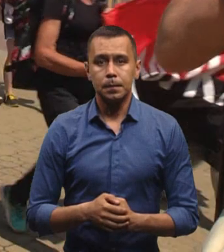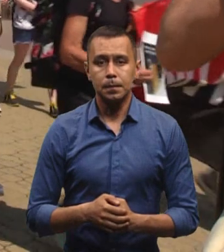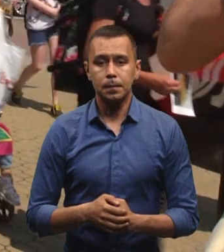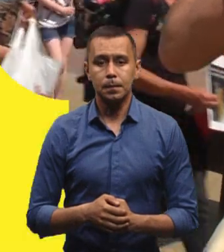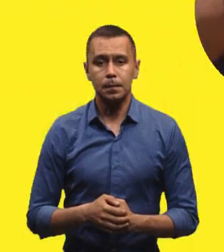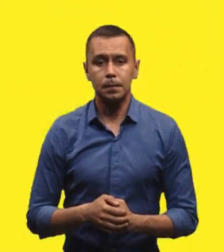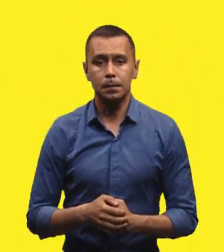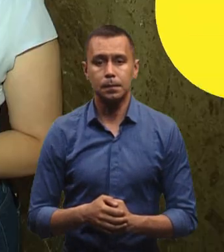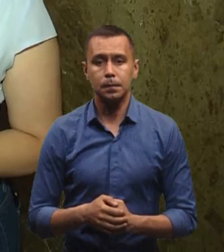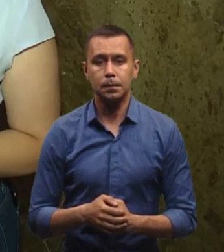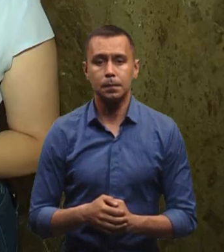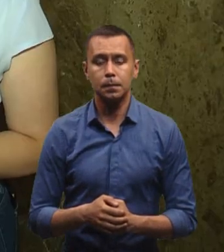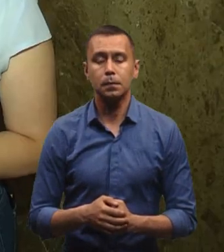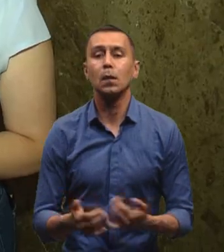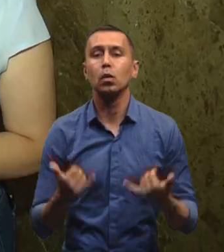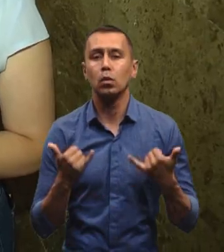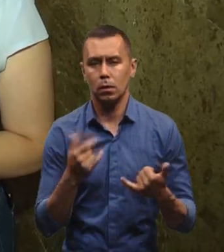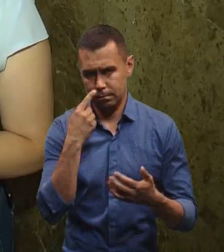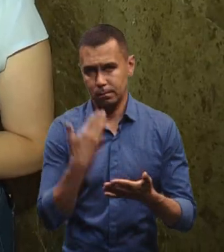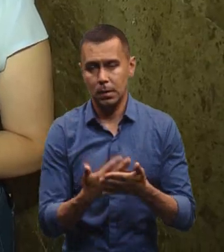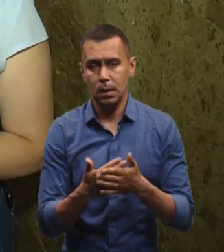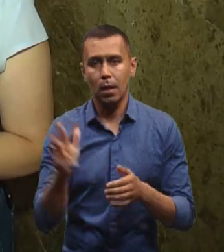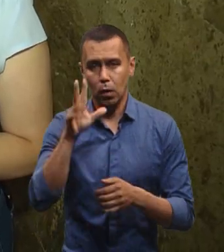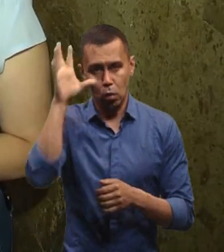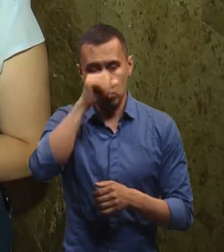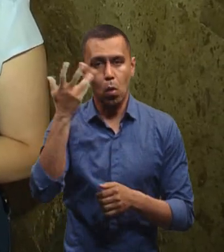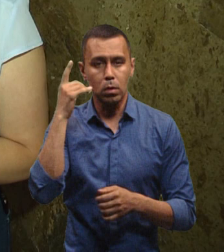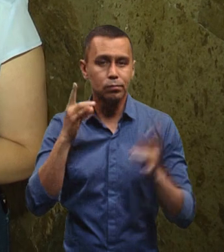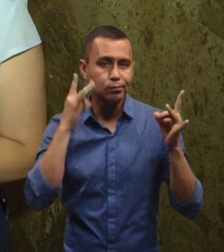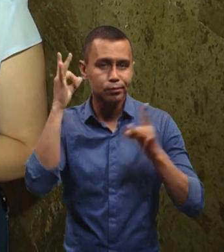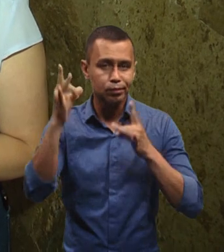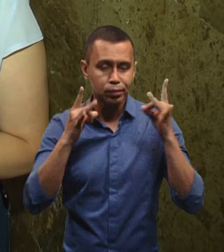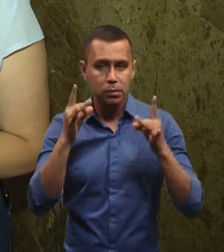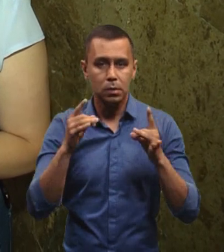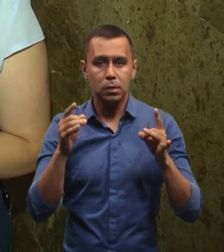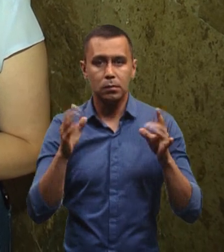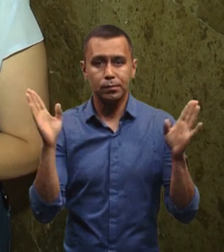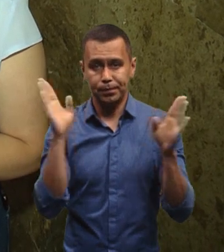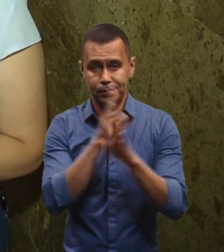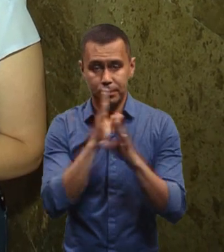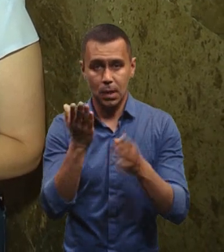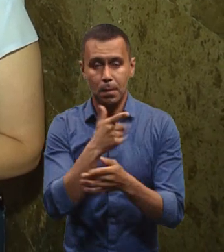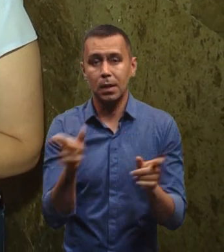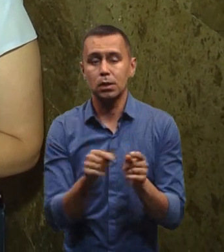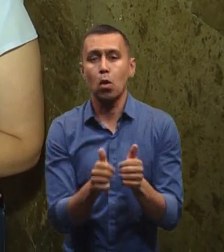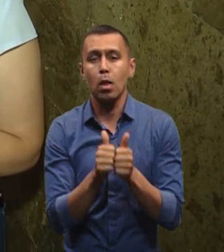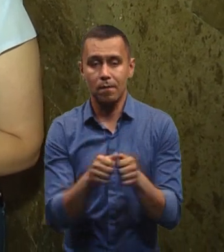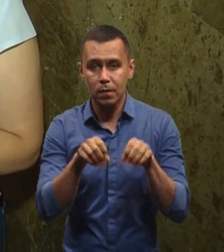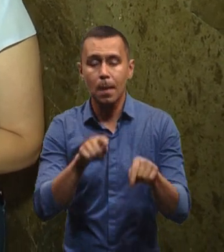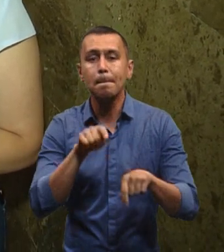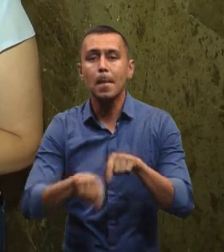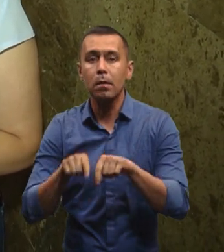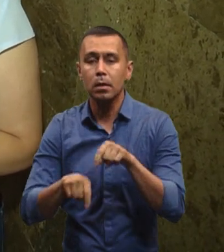Хмельницький. Сьогодні близько третьої ночі, коли пролунав сигнал повітряної тривоги, ми з колегами вирішили